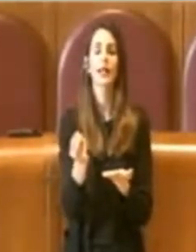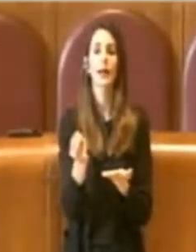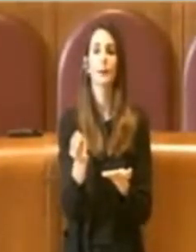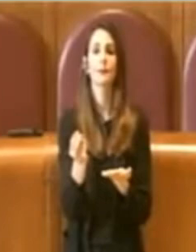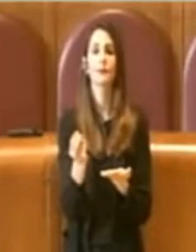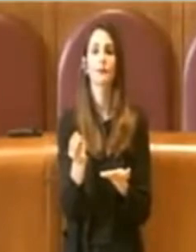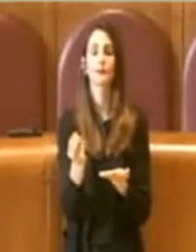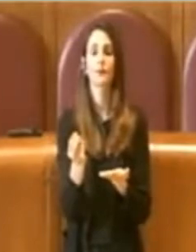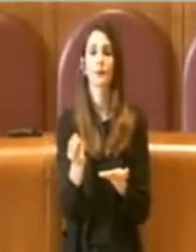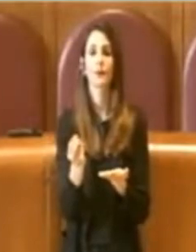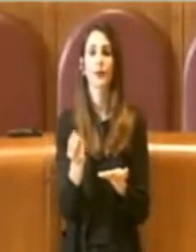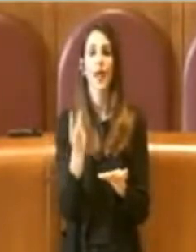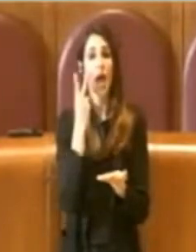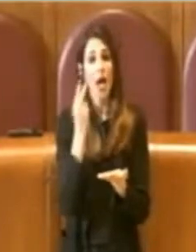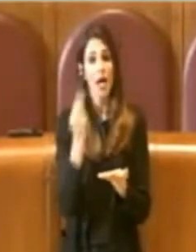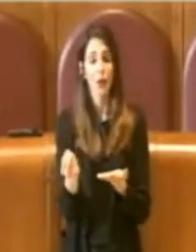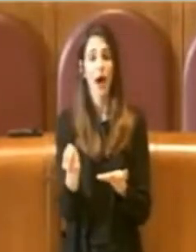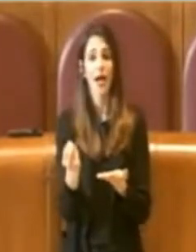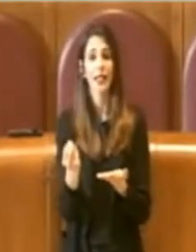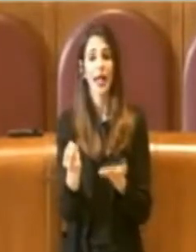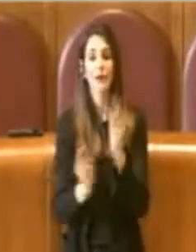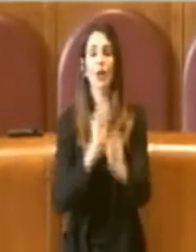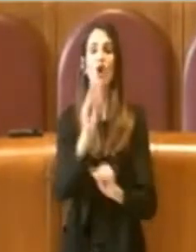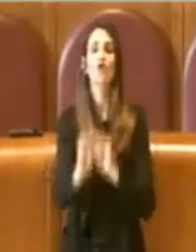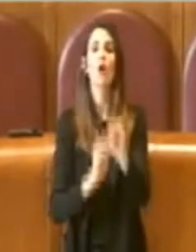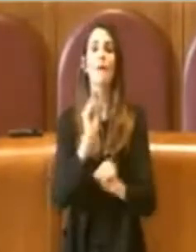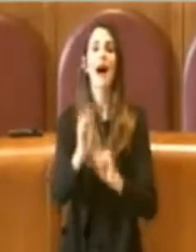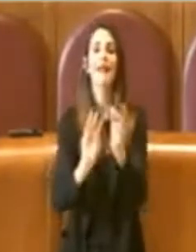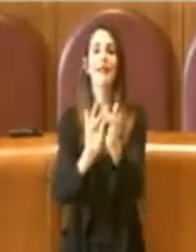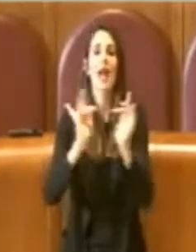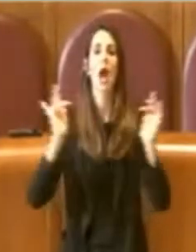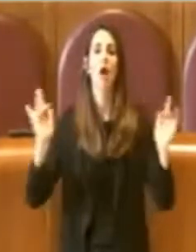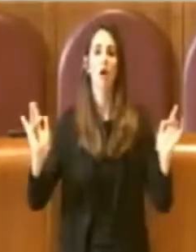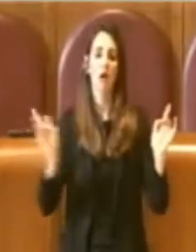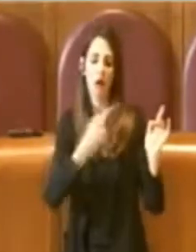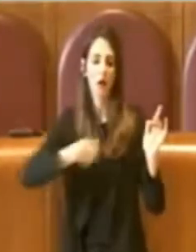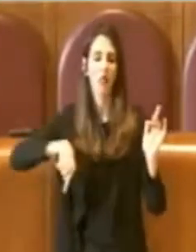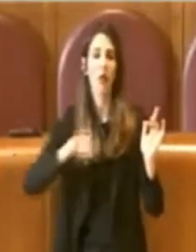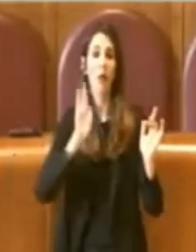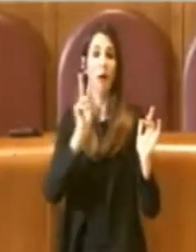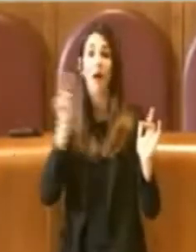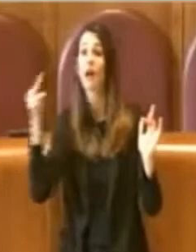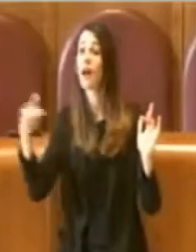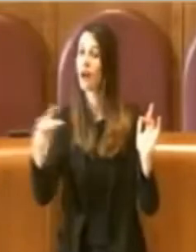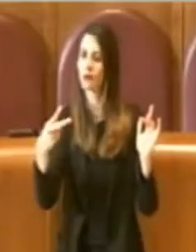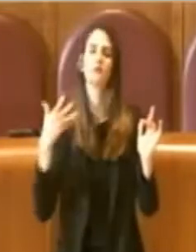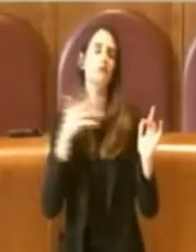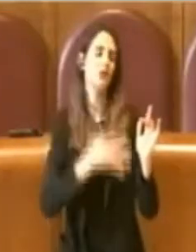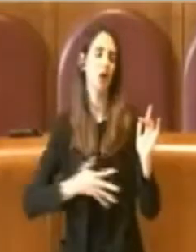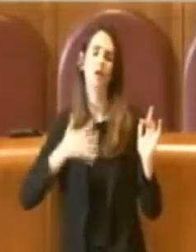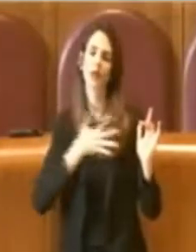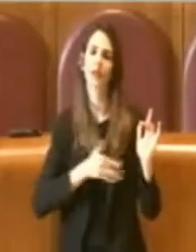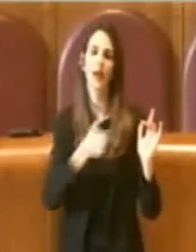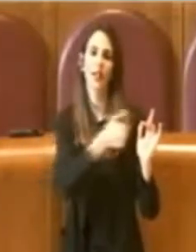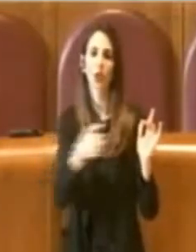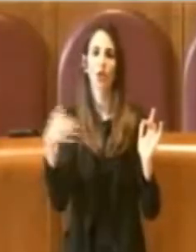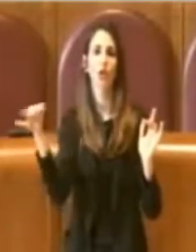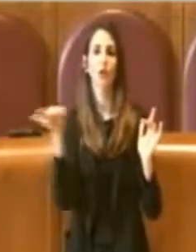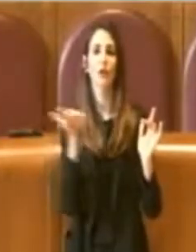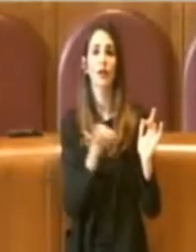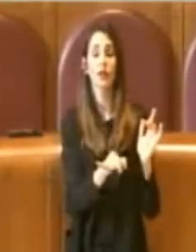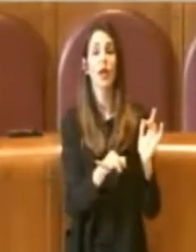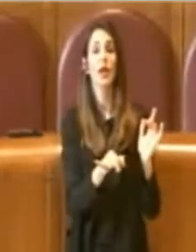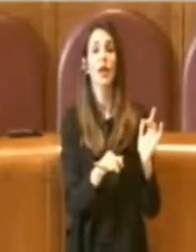oggette della consultazione online e quindi da questo punto di vista non possiamo che essere assolutamente soddisfatti e anche